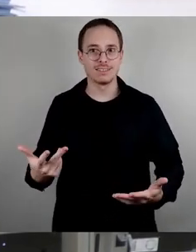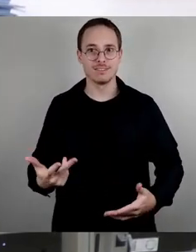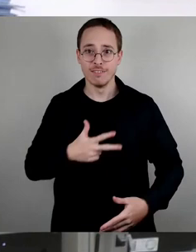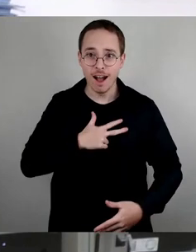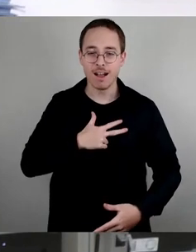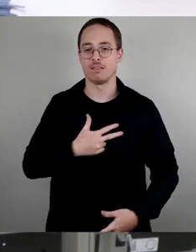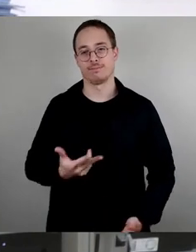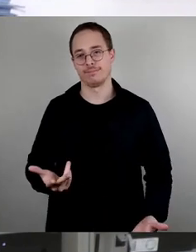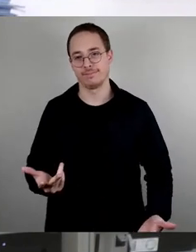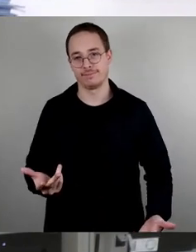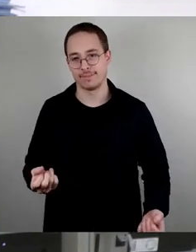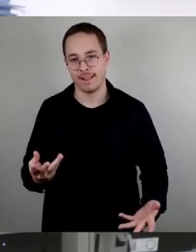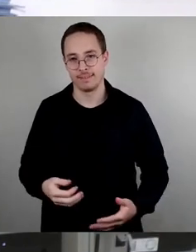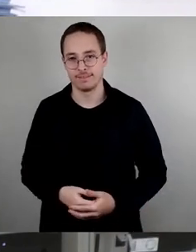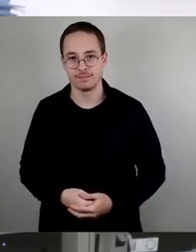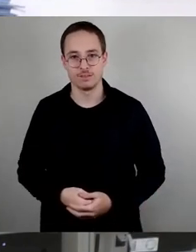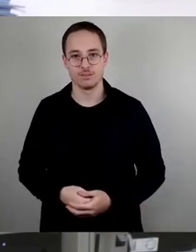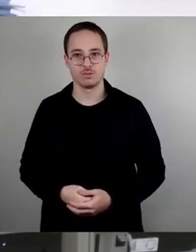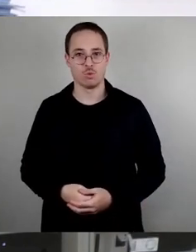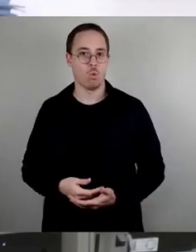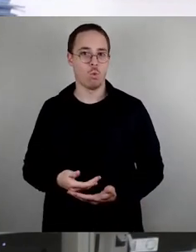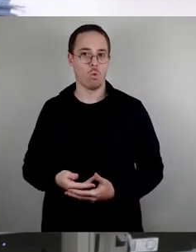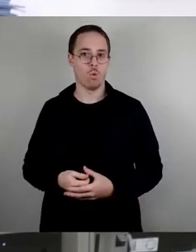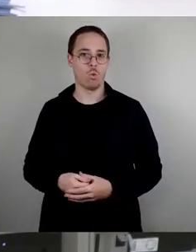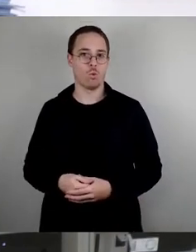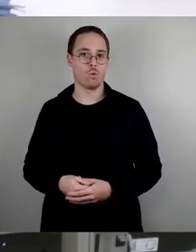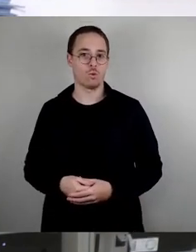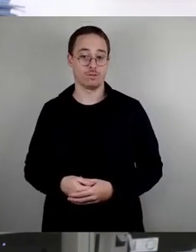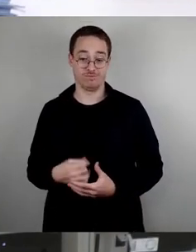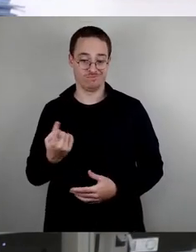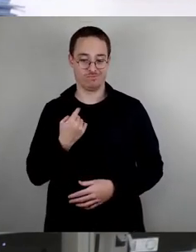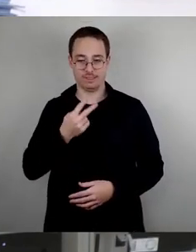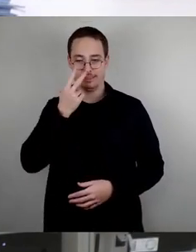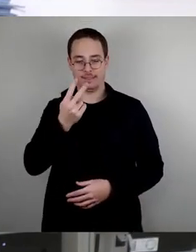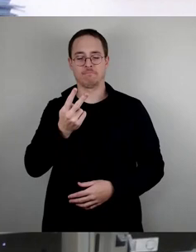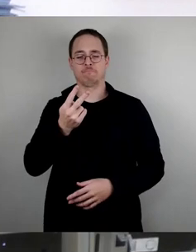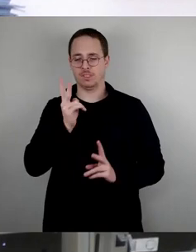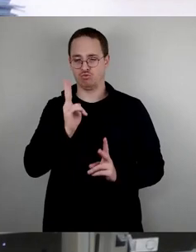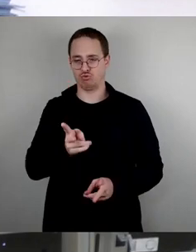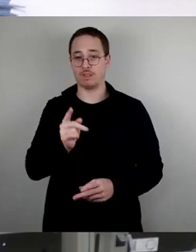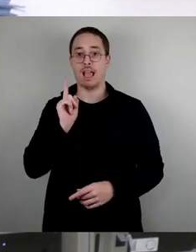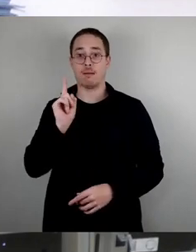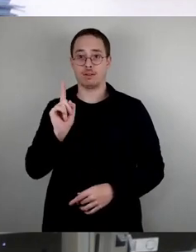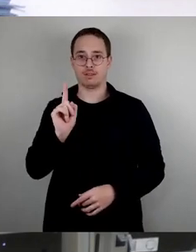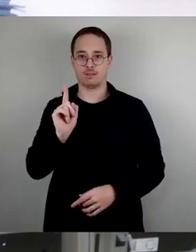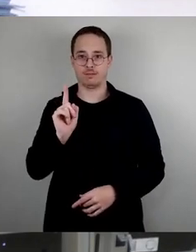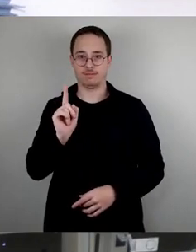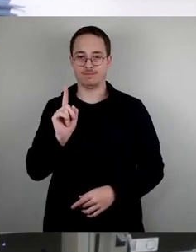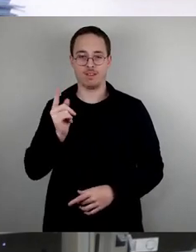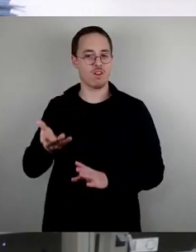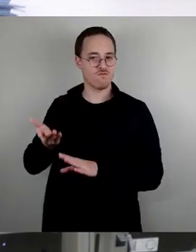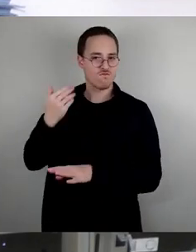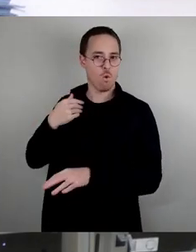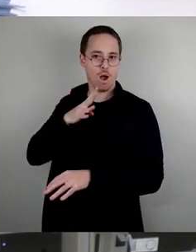profan fest. Wir sehen das differenzierter. Sehen es aber auch, wie mein Vorredner schon sagte, Wohnungen entstehen durch